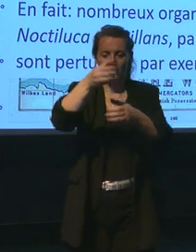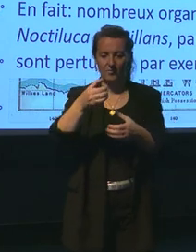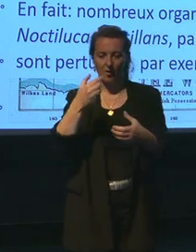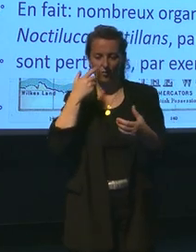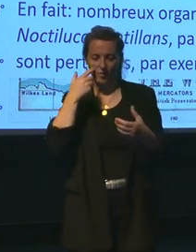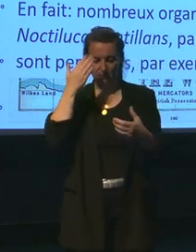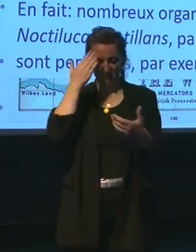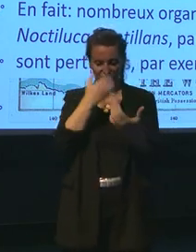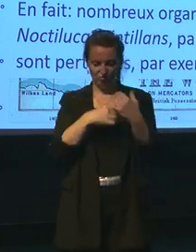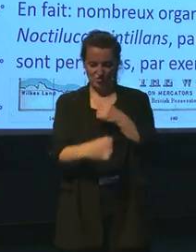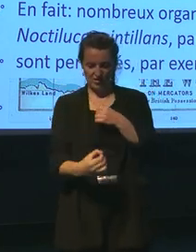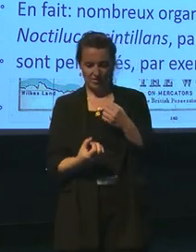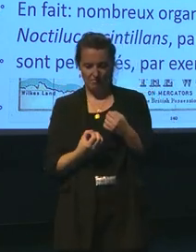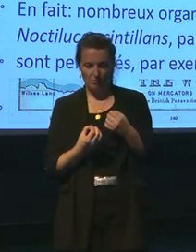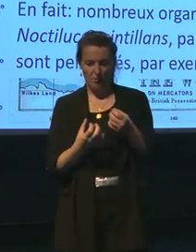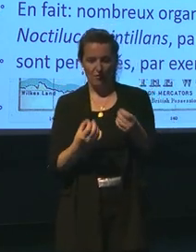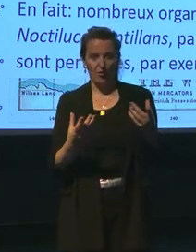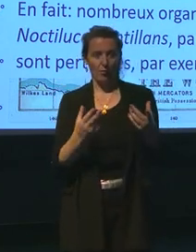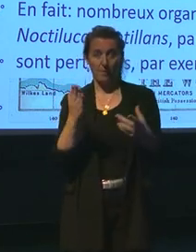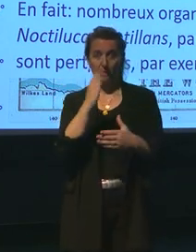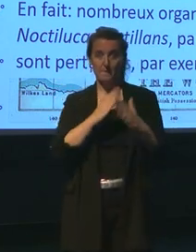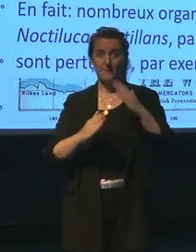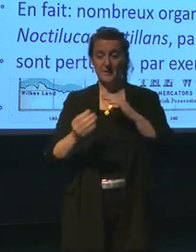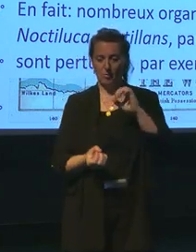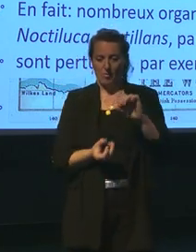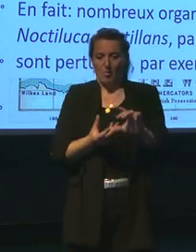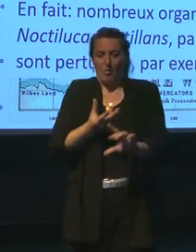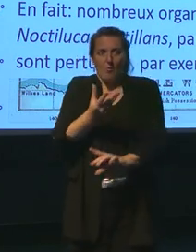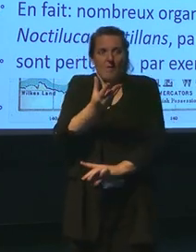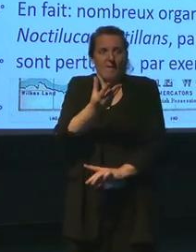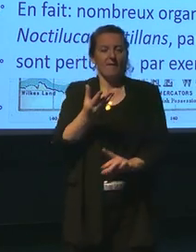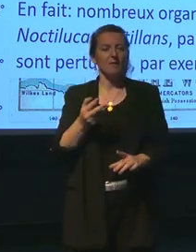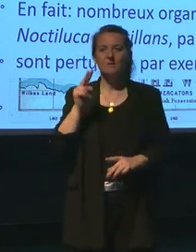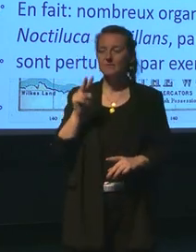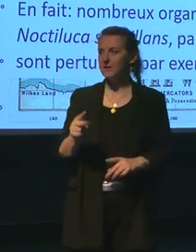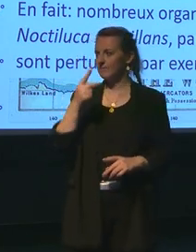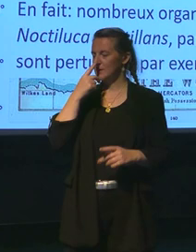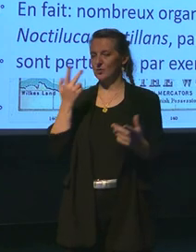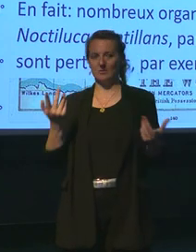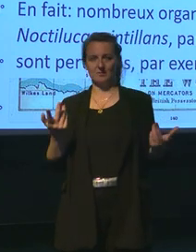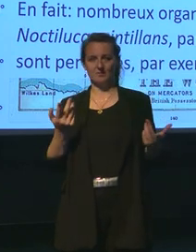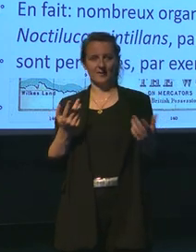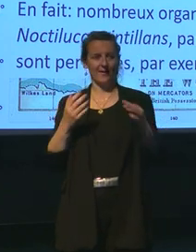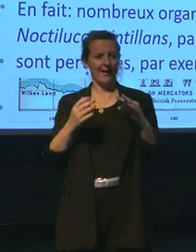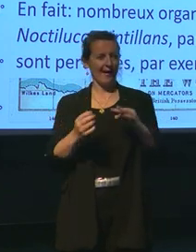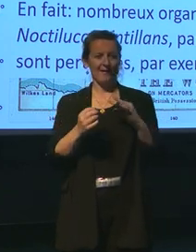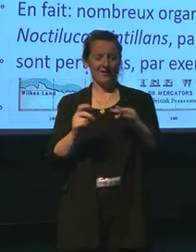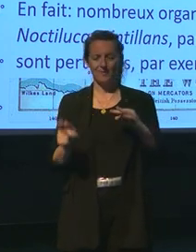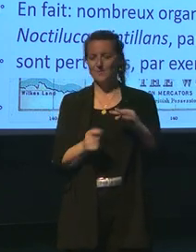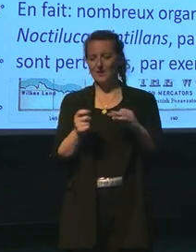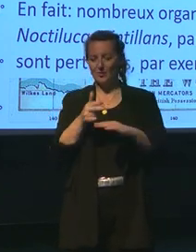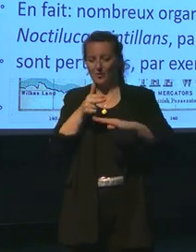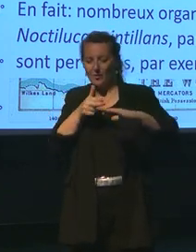perturbées, les bêtes par Dieu l'inaissance et la lumière. Et je me disais, mais dites donc, les sous-marins, quand ils passent dans un